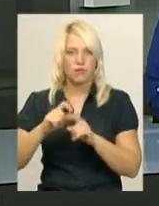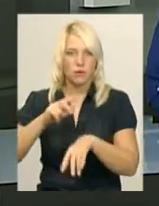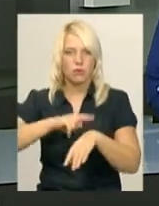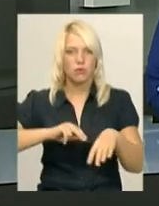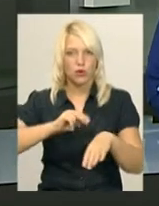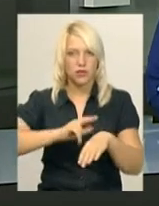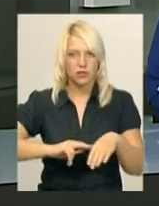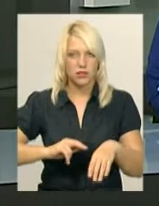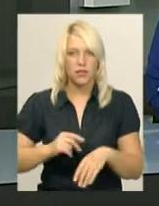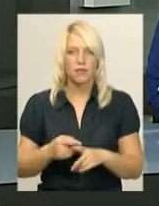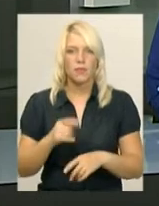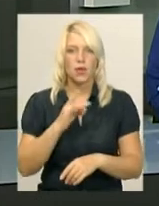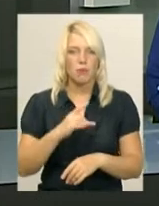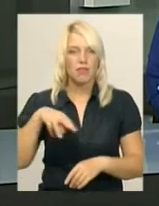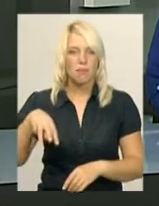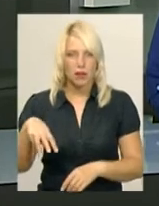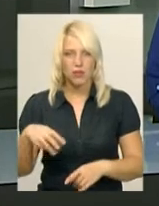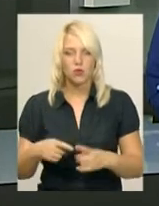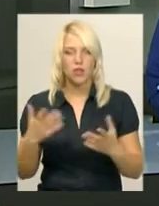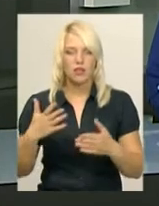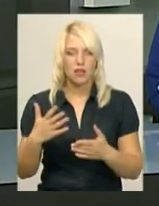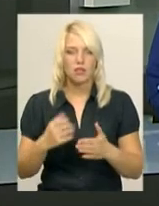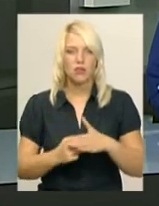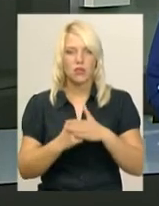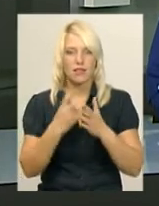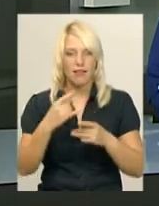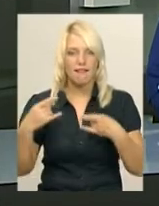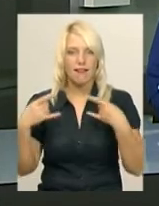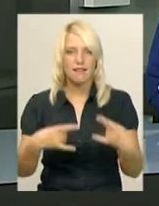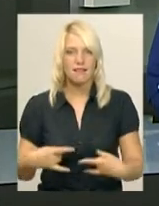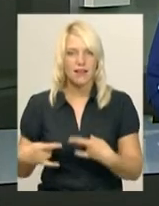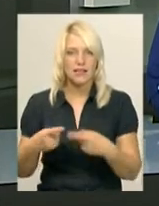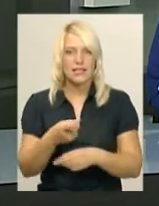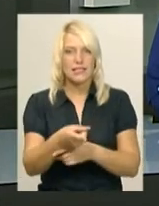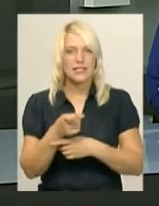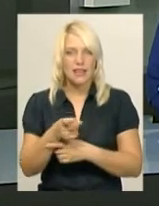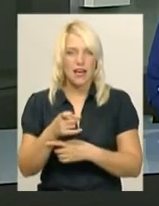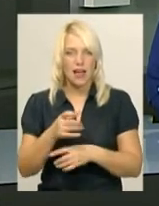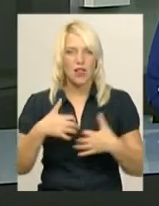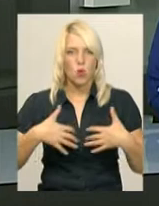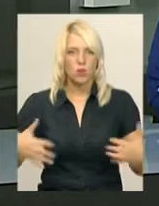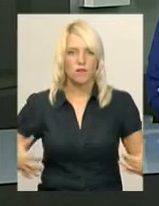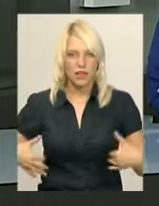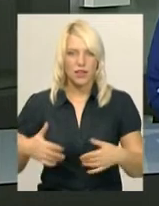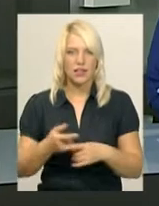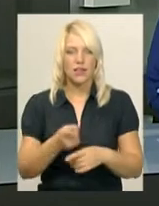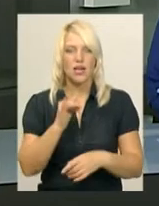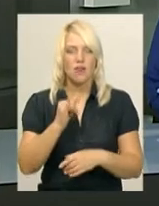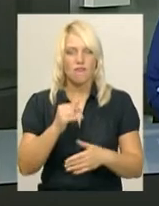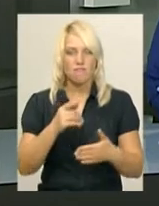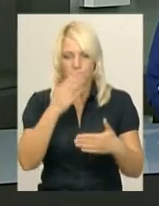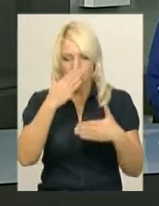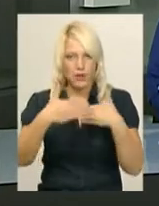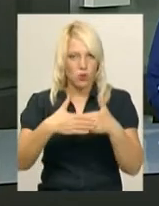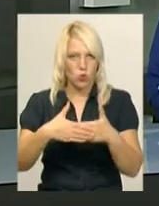поліції у області Романа Мартинюка, який опирається на рентгенівські знімки, стріляли в тварину з тематичної зброї майже в притул.